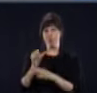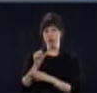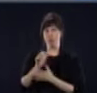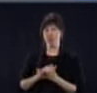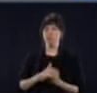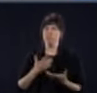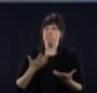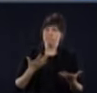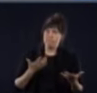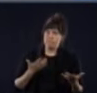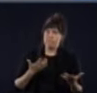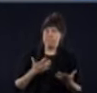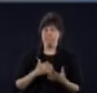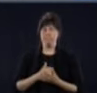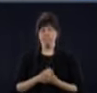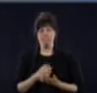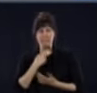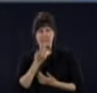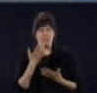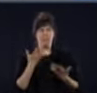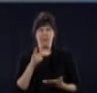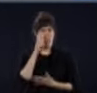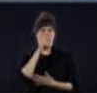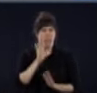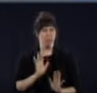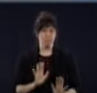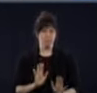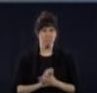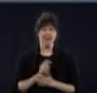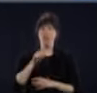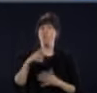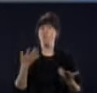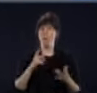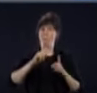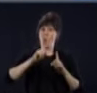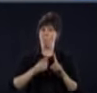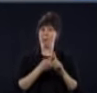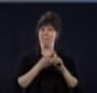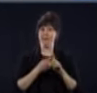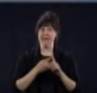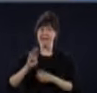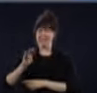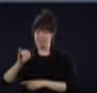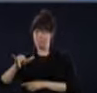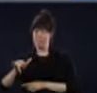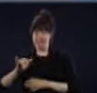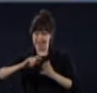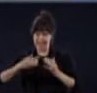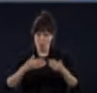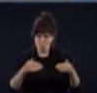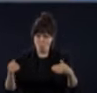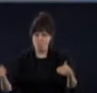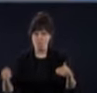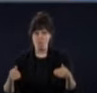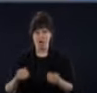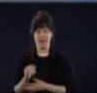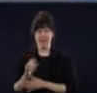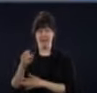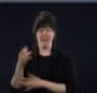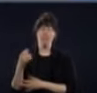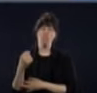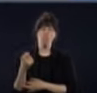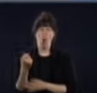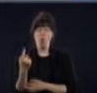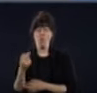parce que je veux véritablement voir ce que le déconfinement du 4, du 11, puis du 18 ou plus tard va donner. Parce que